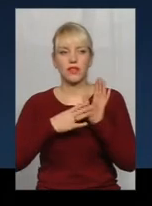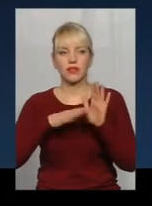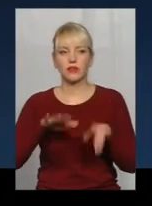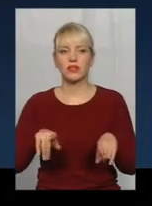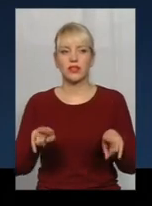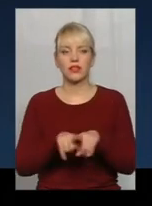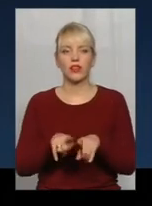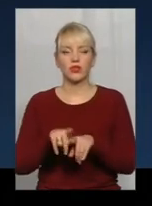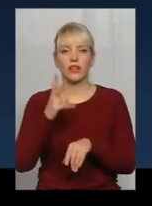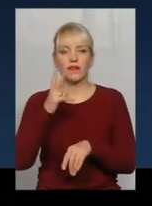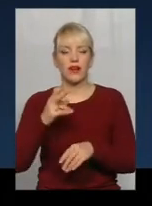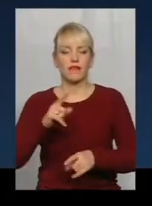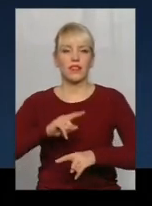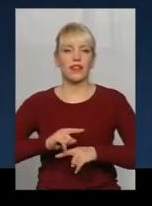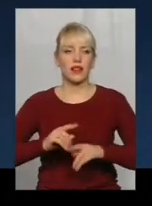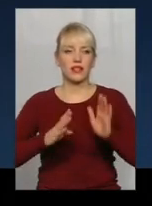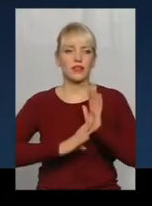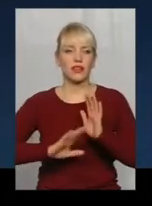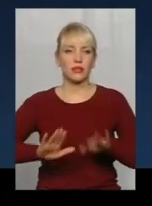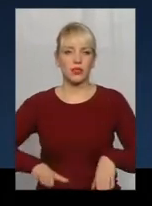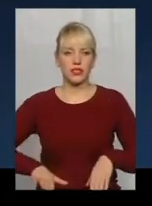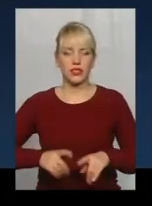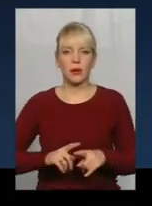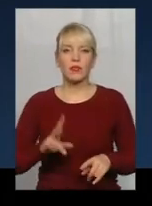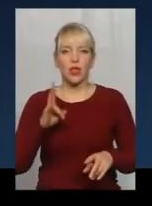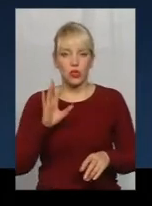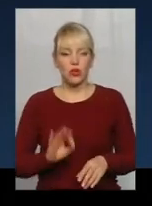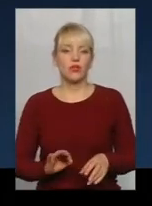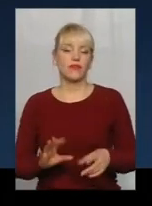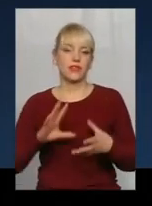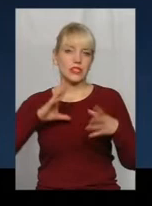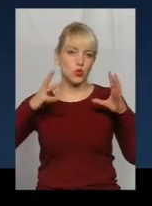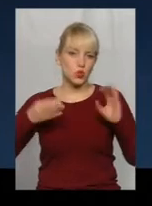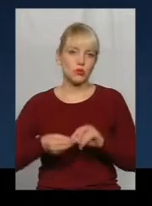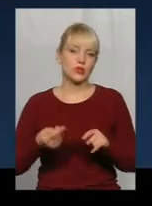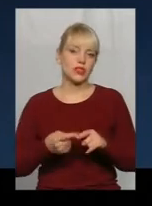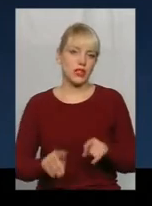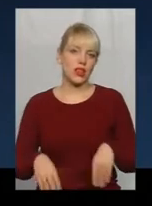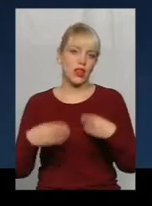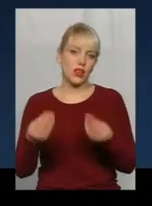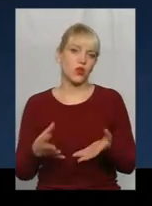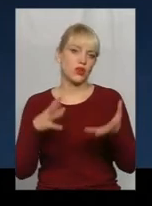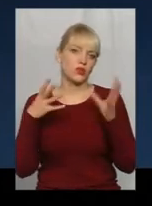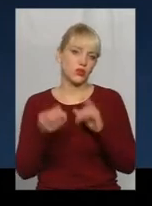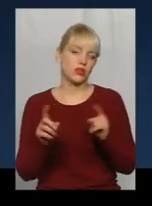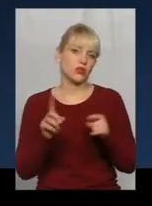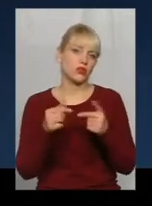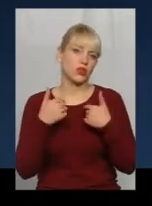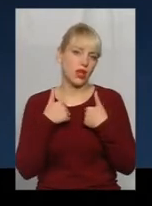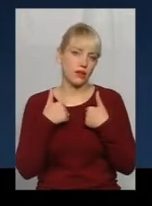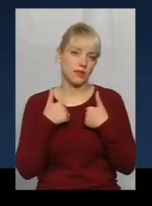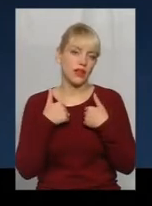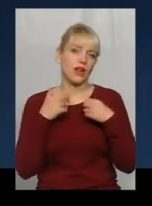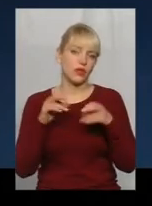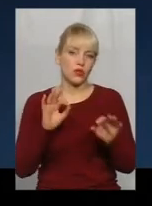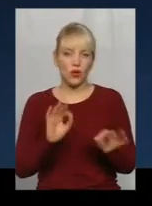також два фінала і дев'яте місце на етапу купки світу. Але усе в сумі дало результат, що я, ну, якби